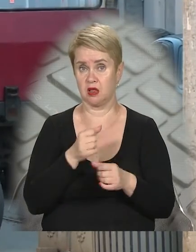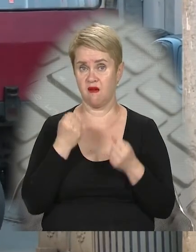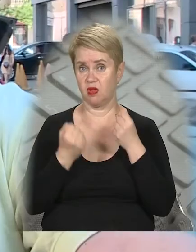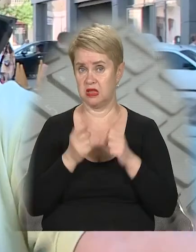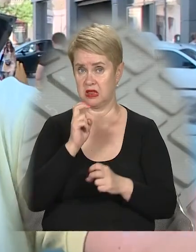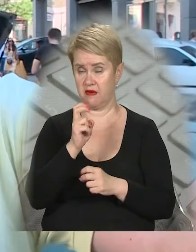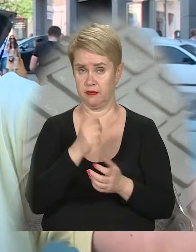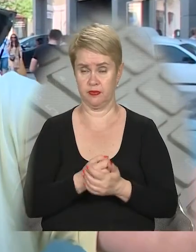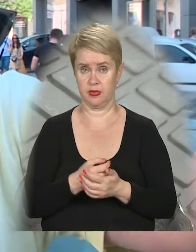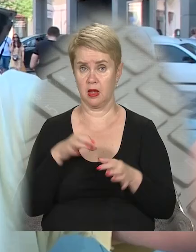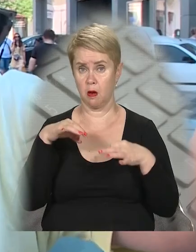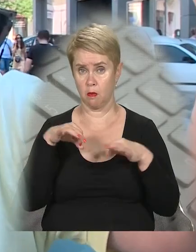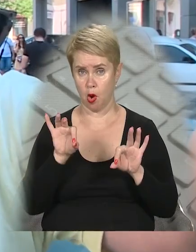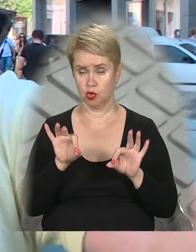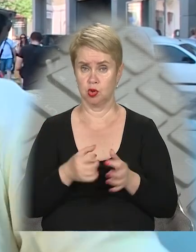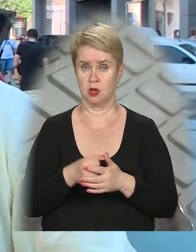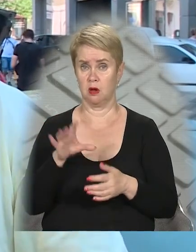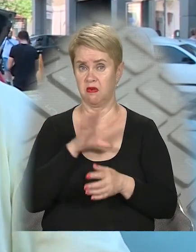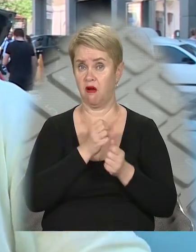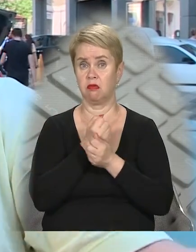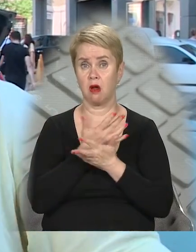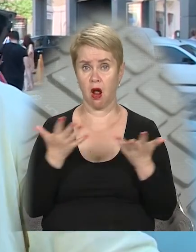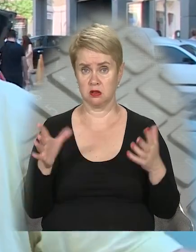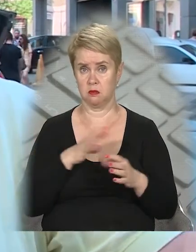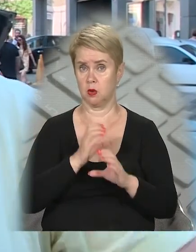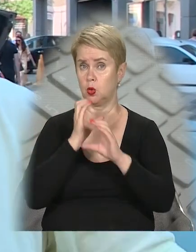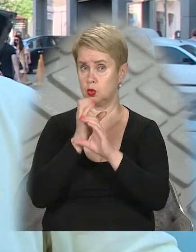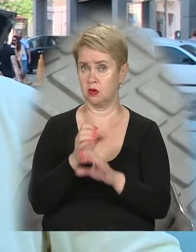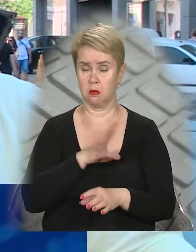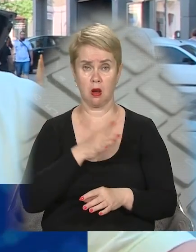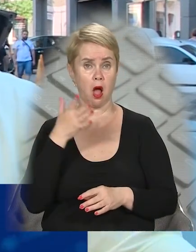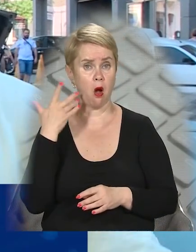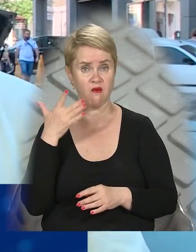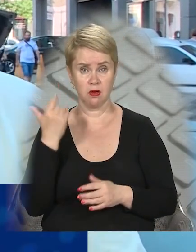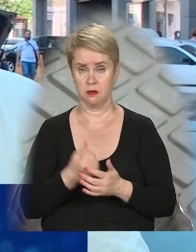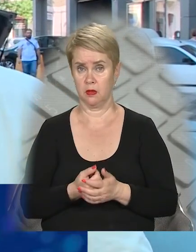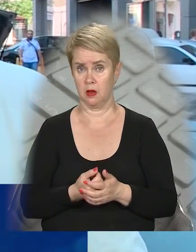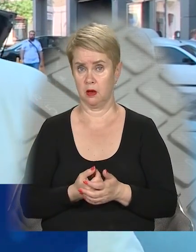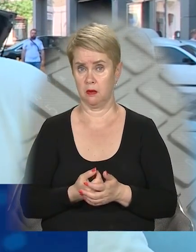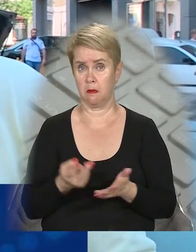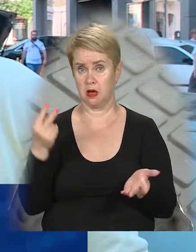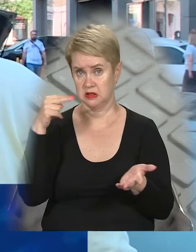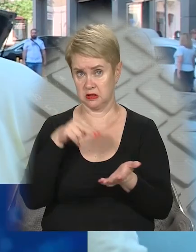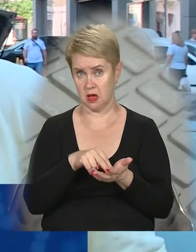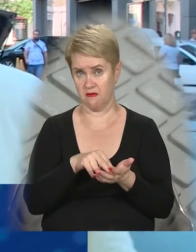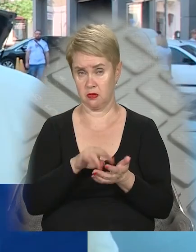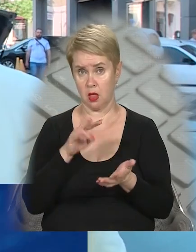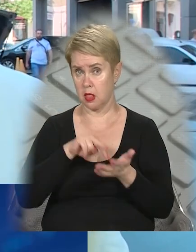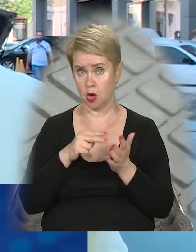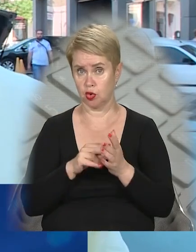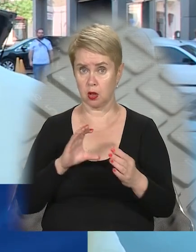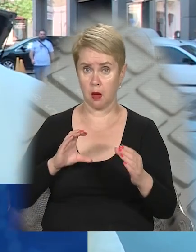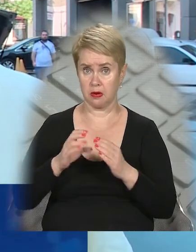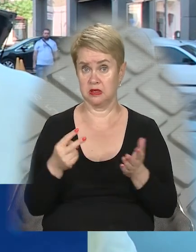трамваїв. Машини бувають різні. Бувають грузові, бувають легкові. А поставять і не розвитують